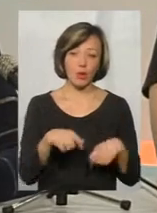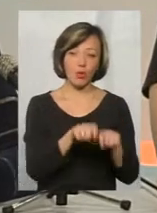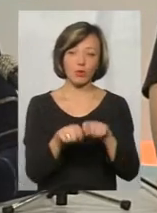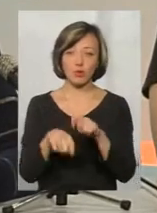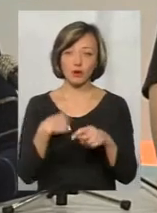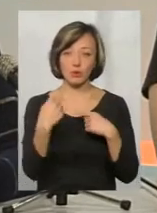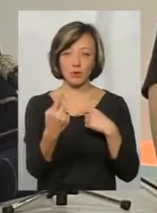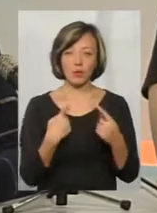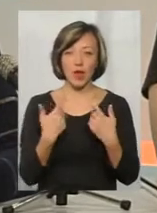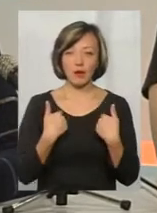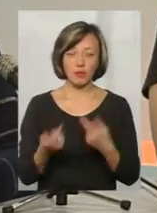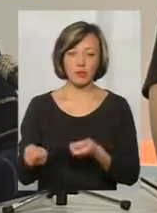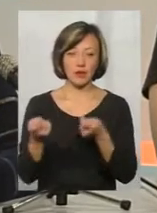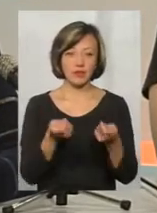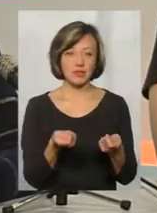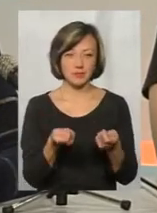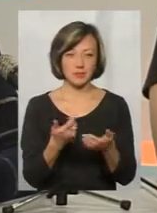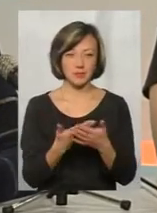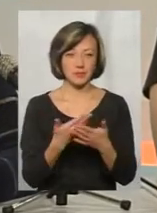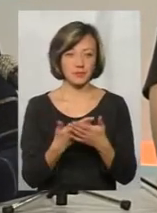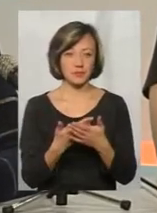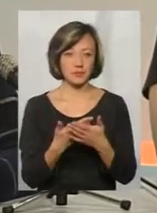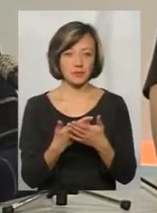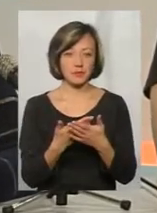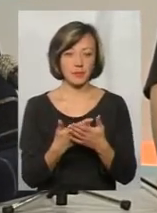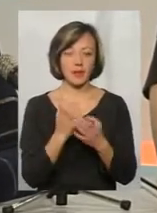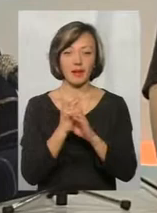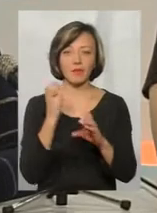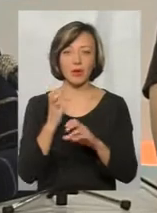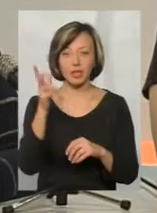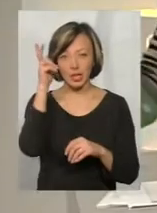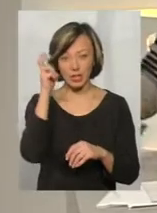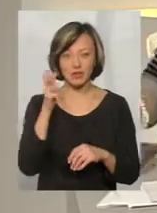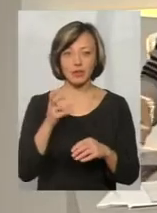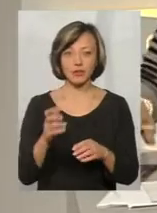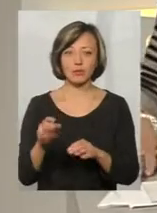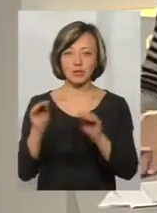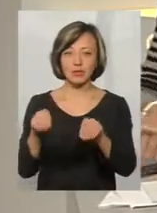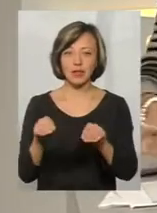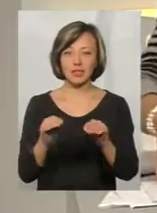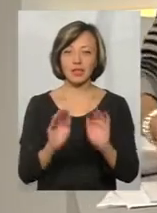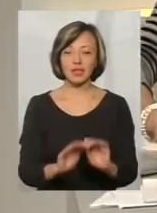якщо я привіз, не знаю, там вагон гречки, то ви викликаєте